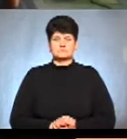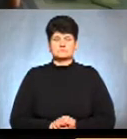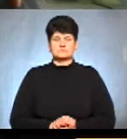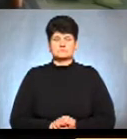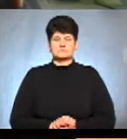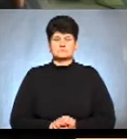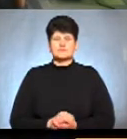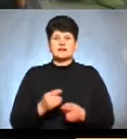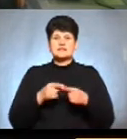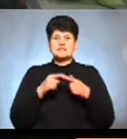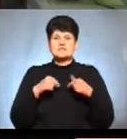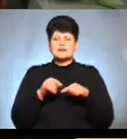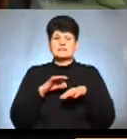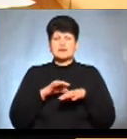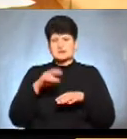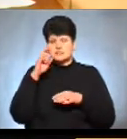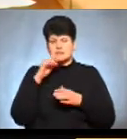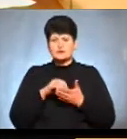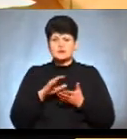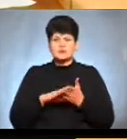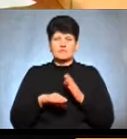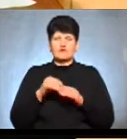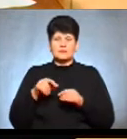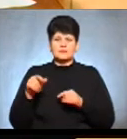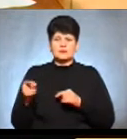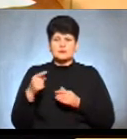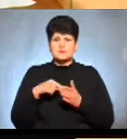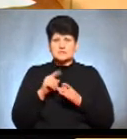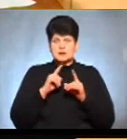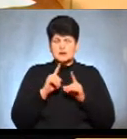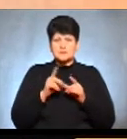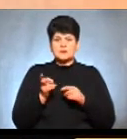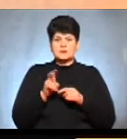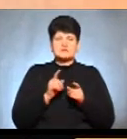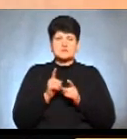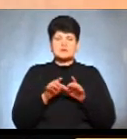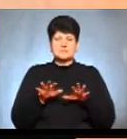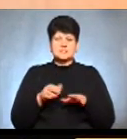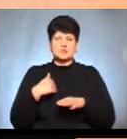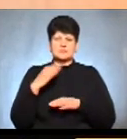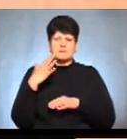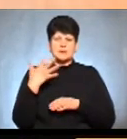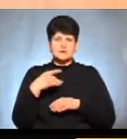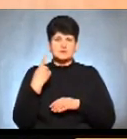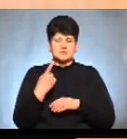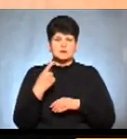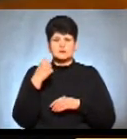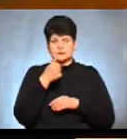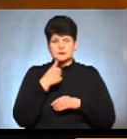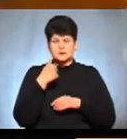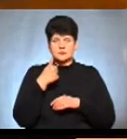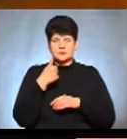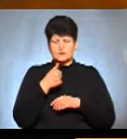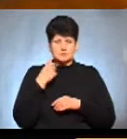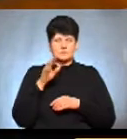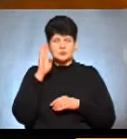Відділ ведення Державного реєстру виборців у Тернопільській міській раді прийшов змінити місце голосування 51-річний Валерій Калійніков із Дніпра.